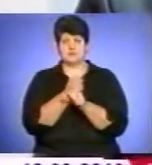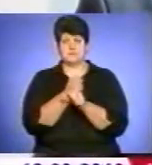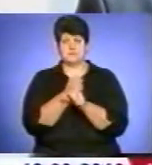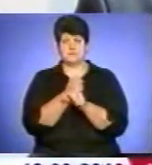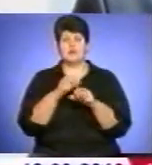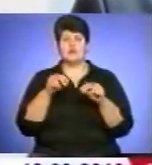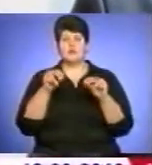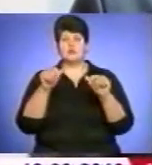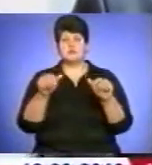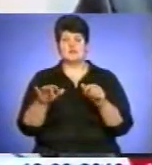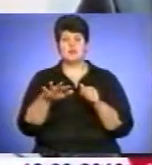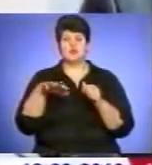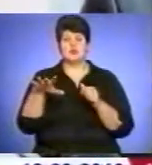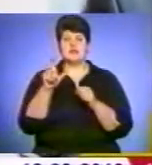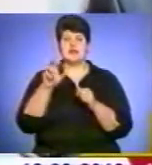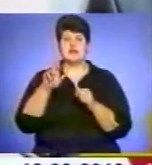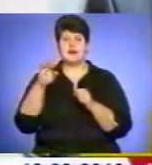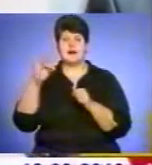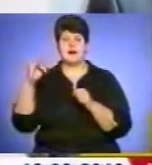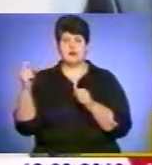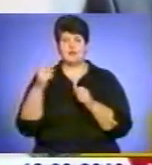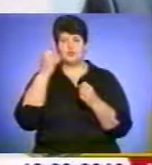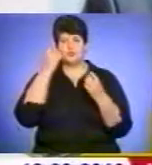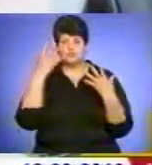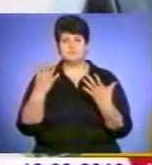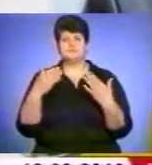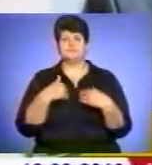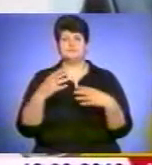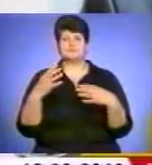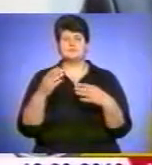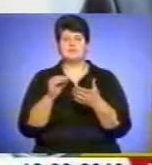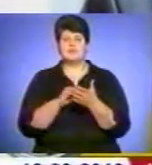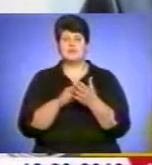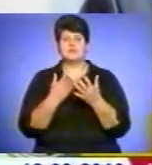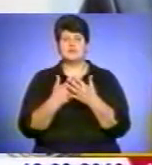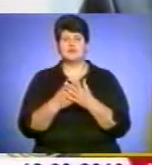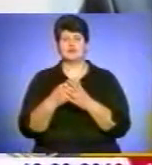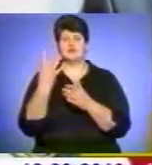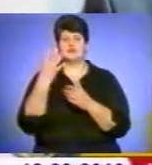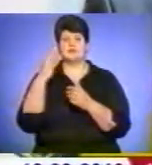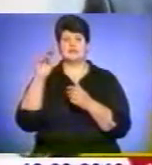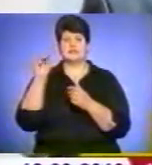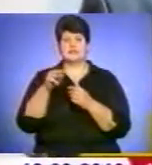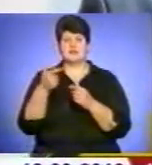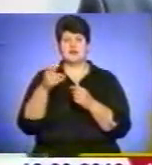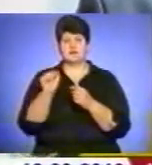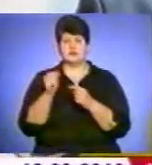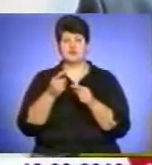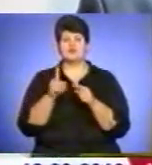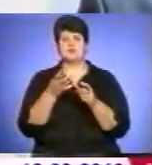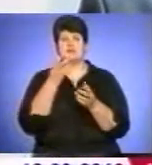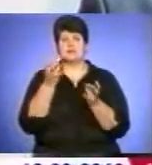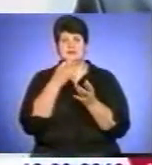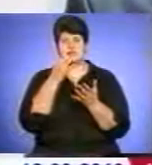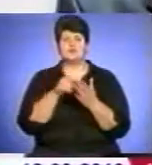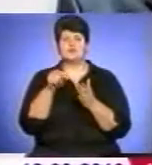ярих культур у цьому році буде складати 494 тисячі майже гектарів. Що може слід відмітити? Що в цьому